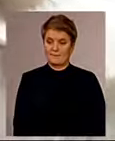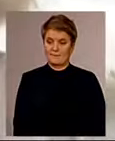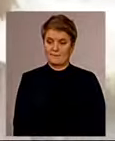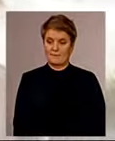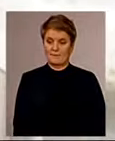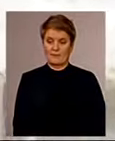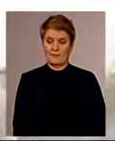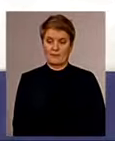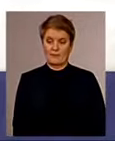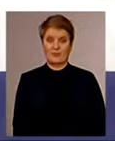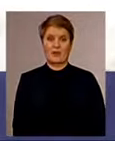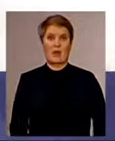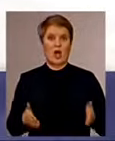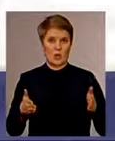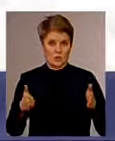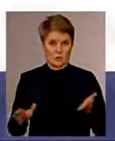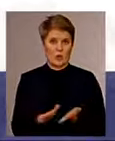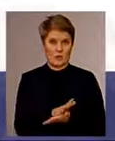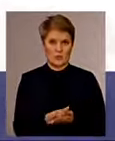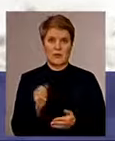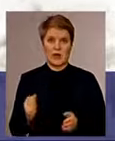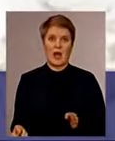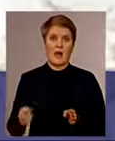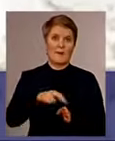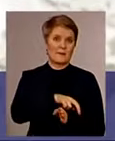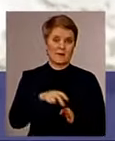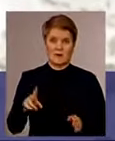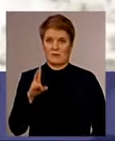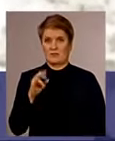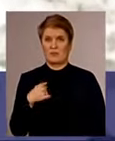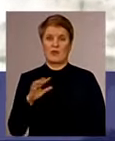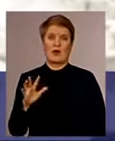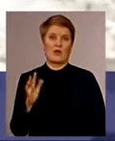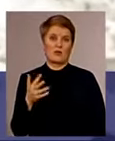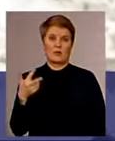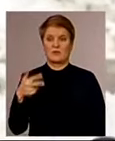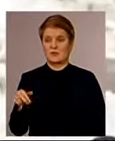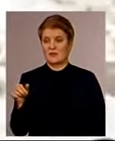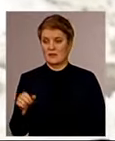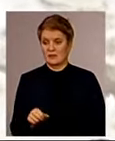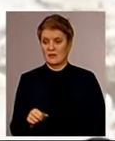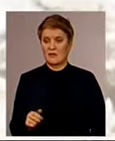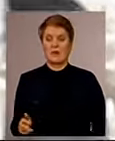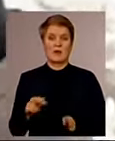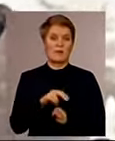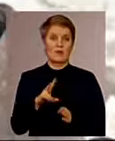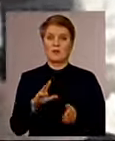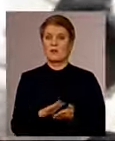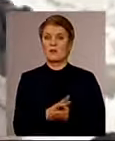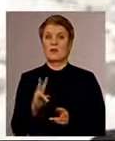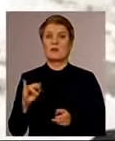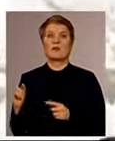Не дороги почистить-почистила, а переходи ні. Ми гуляємо десь хвилин 30, проходи не почищені